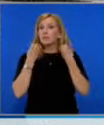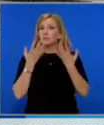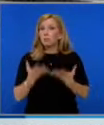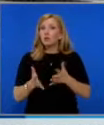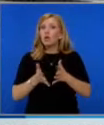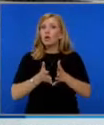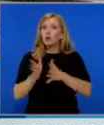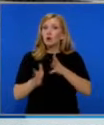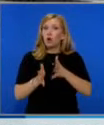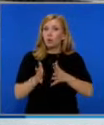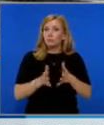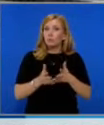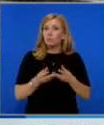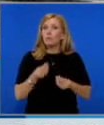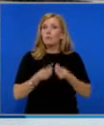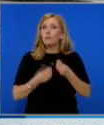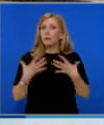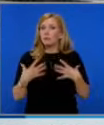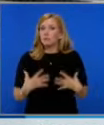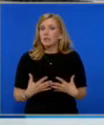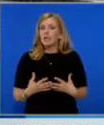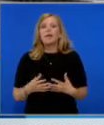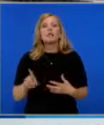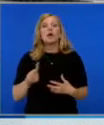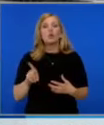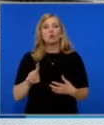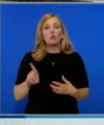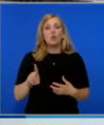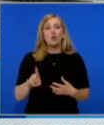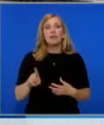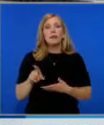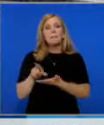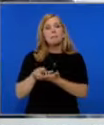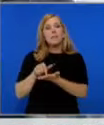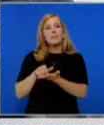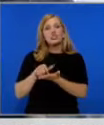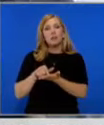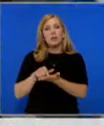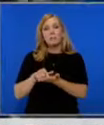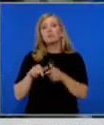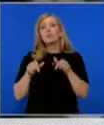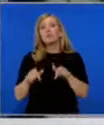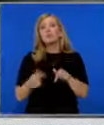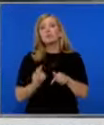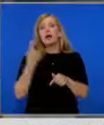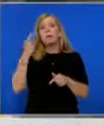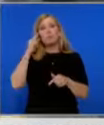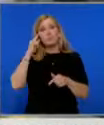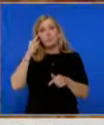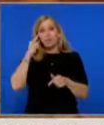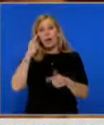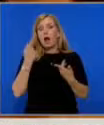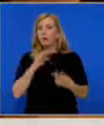двигателни проблеми да контролират курсор на мишка или клавиатура само с мислите си. Ако резултатите са добри,